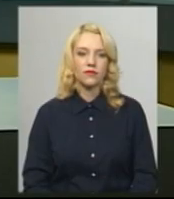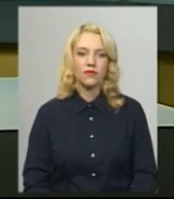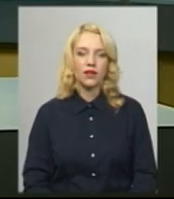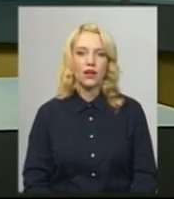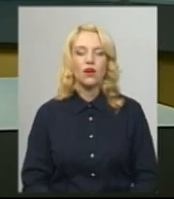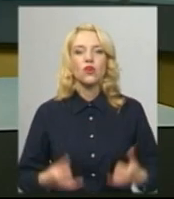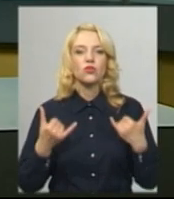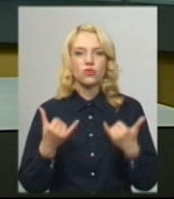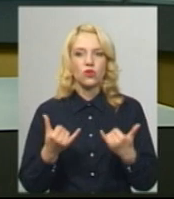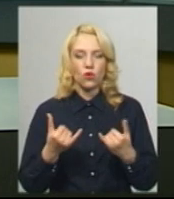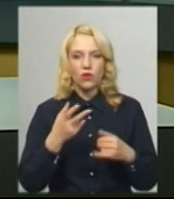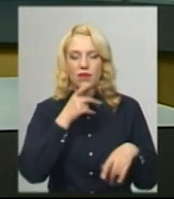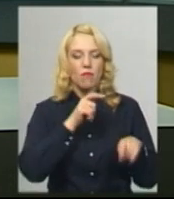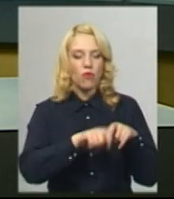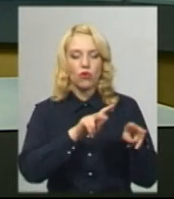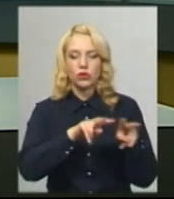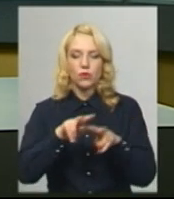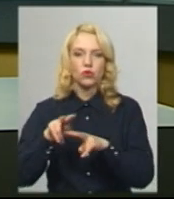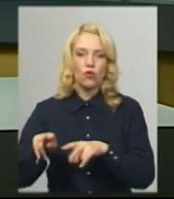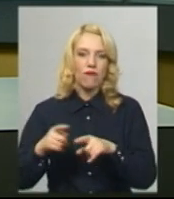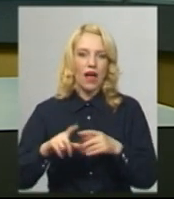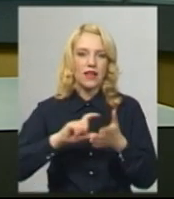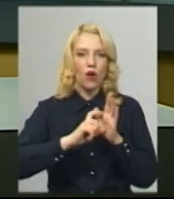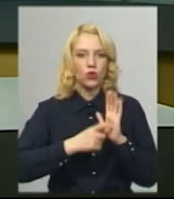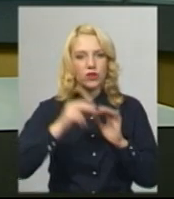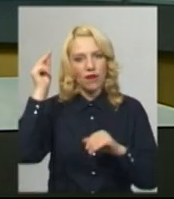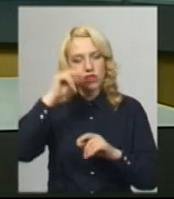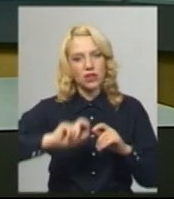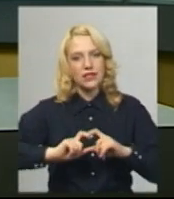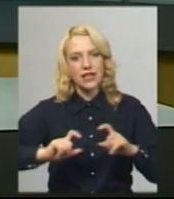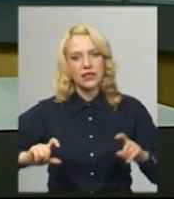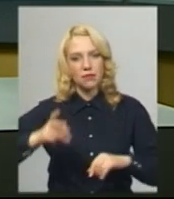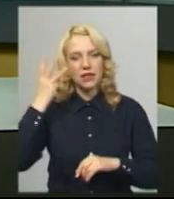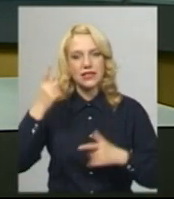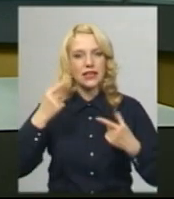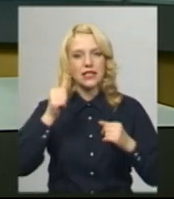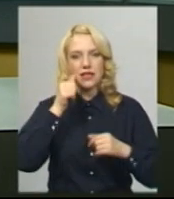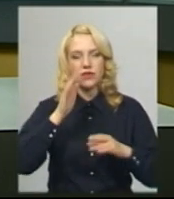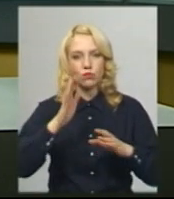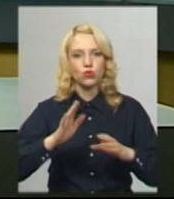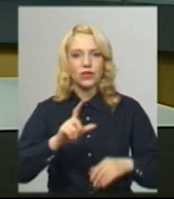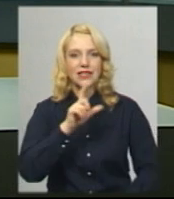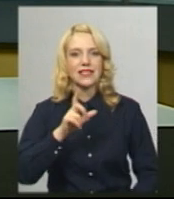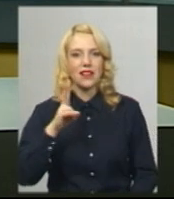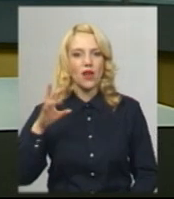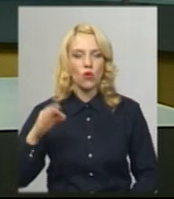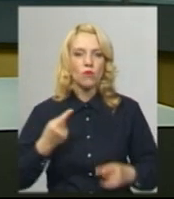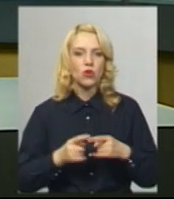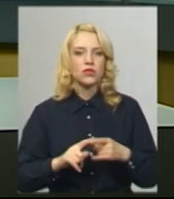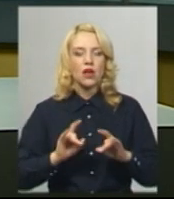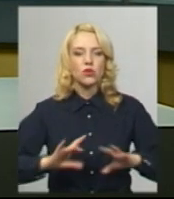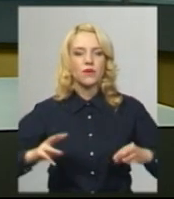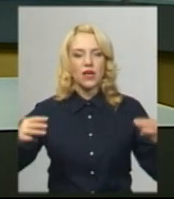Сьогодні проінспектували аудиторії навчальних закладів Хмельницького, де завтра відбудеться ЗНО. Про це Суспільному